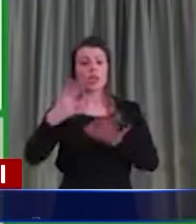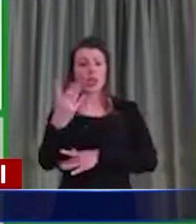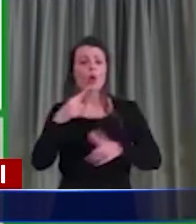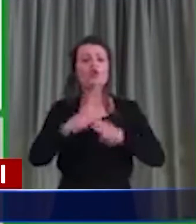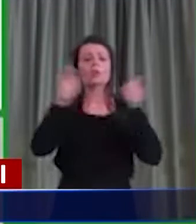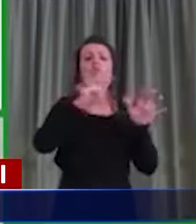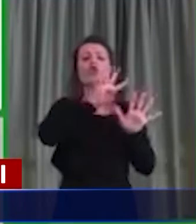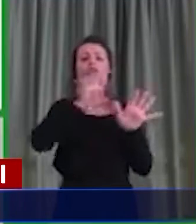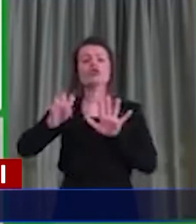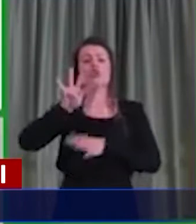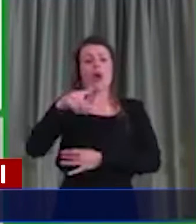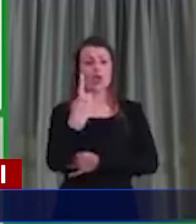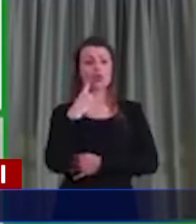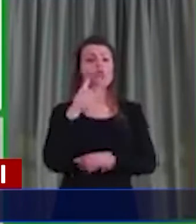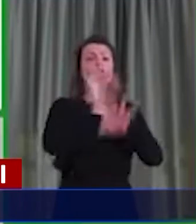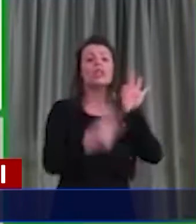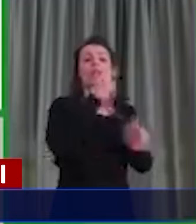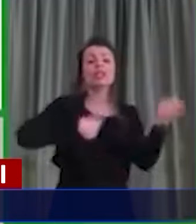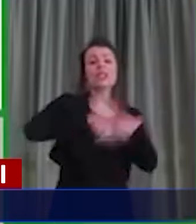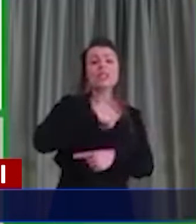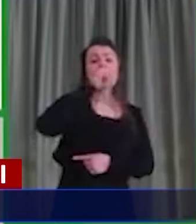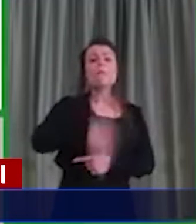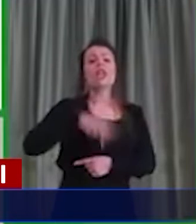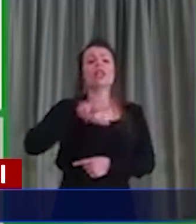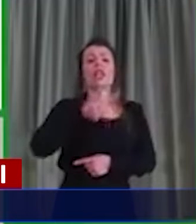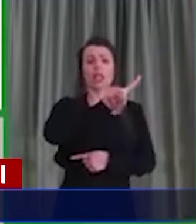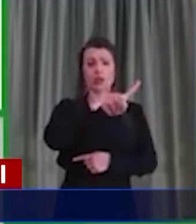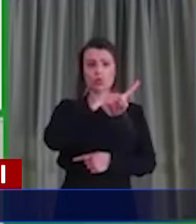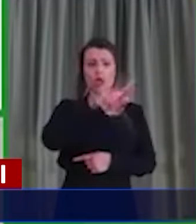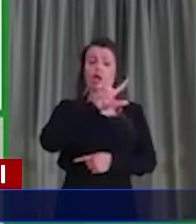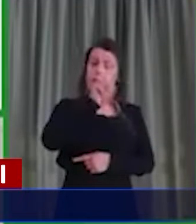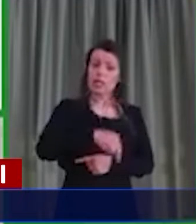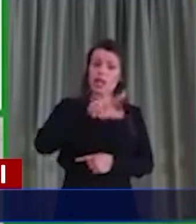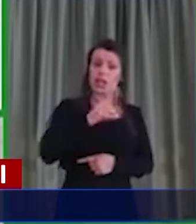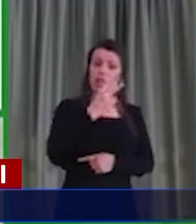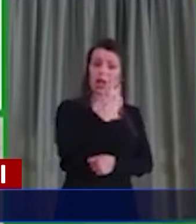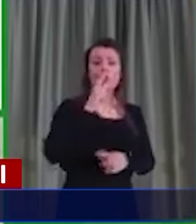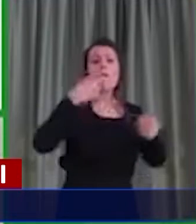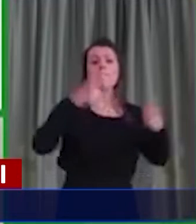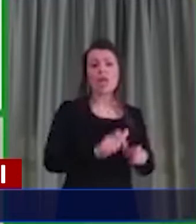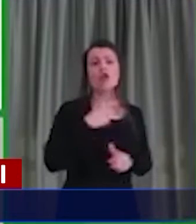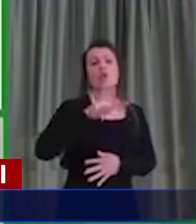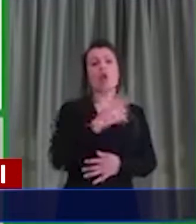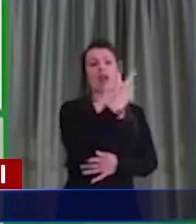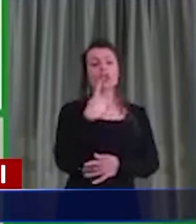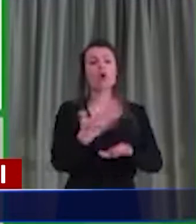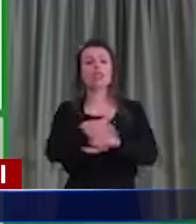Terapia intensiva, 1.032 meno 42. Decessi, 11